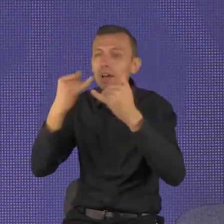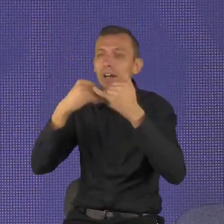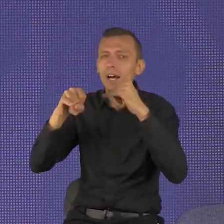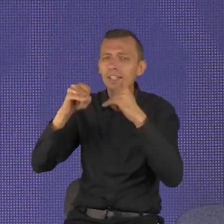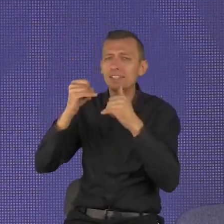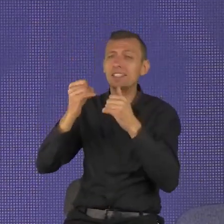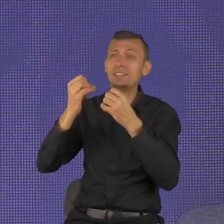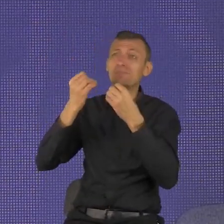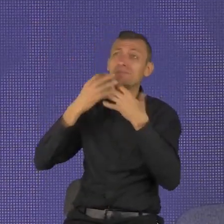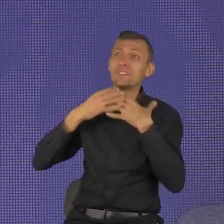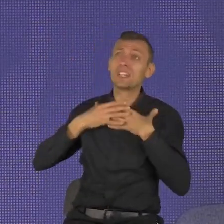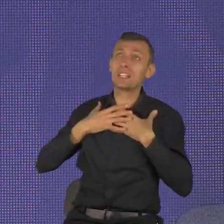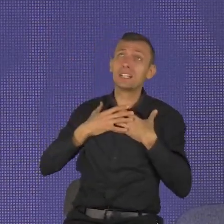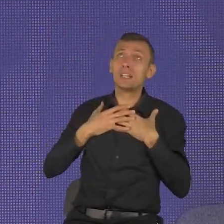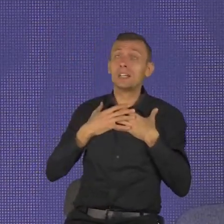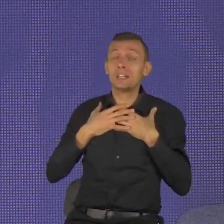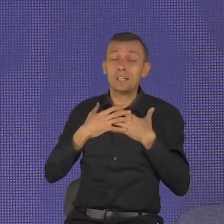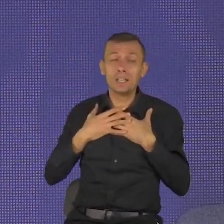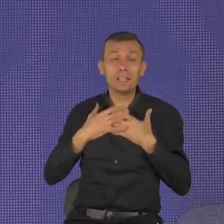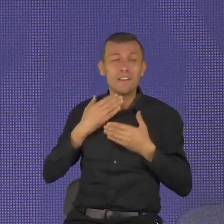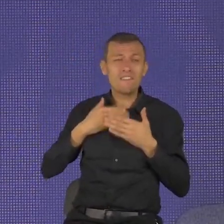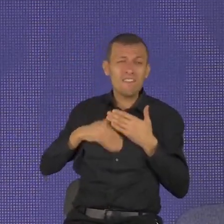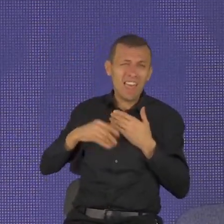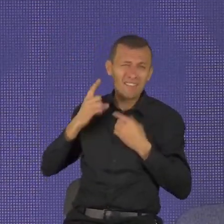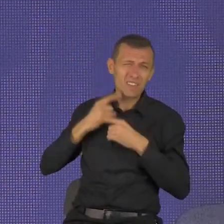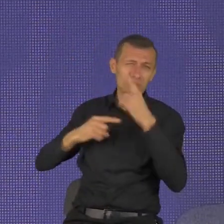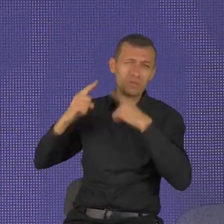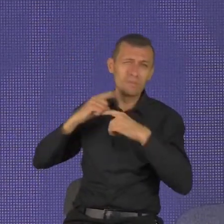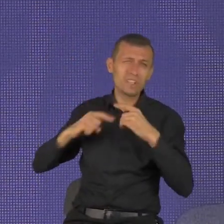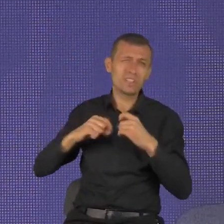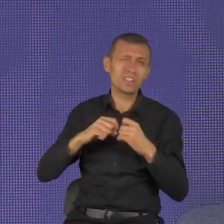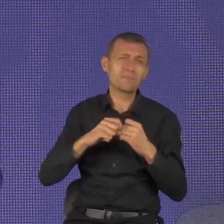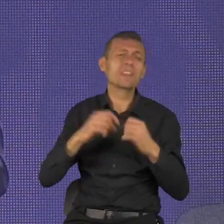jest albo skunksem, albo żółwiem.